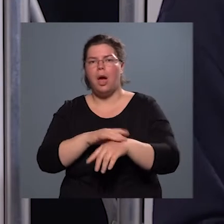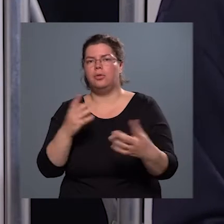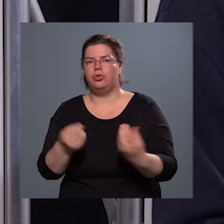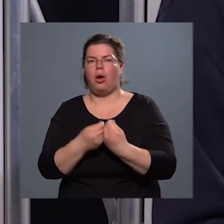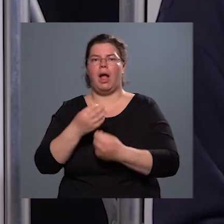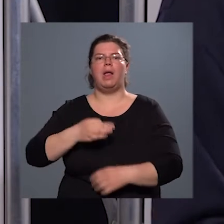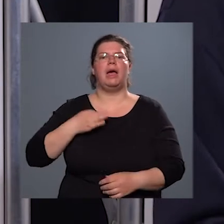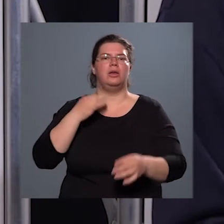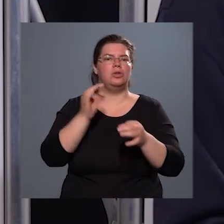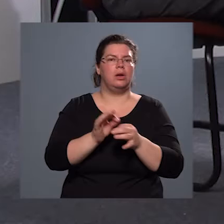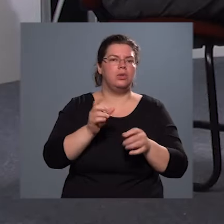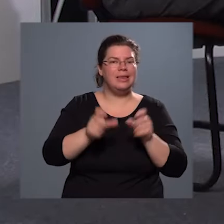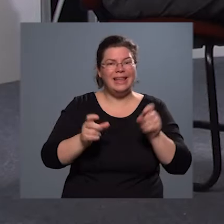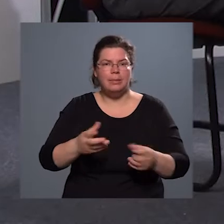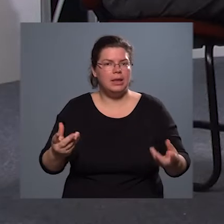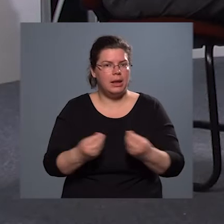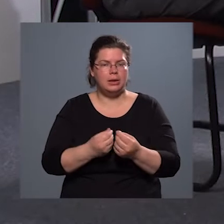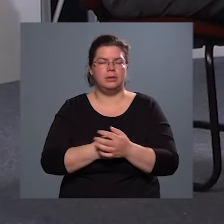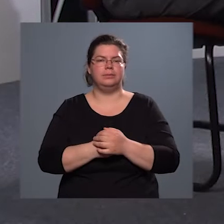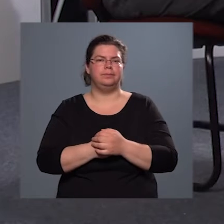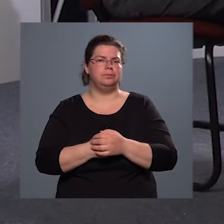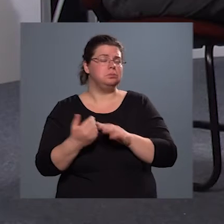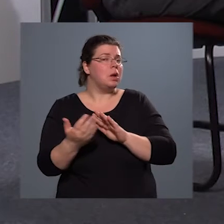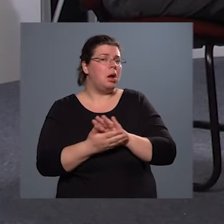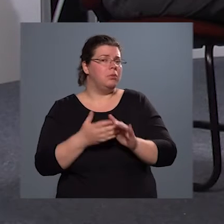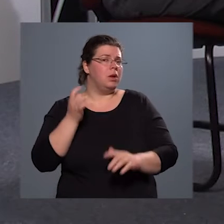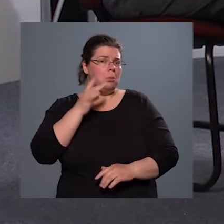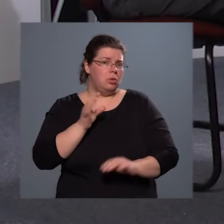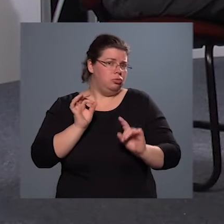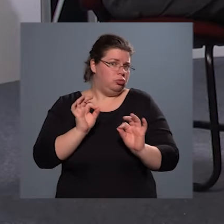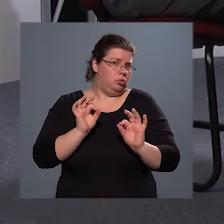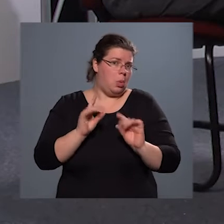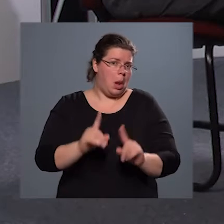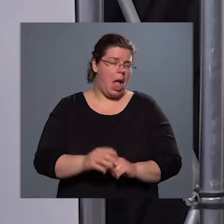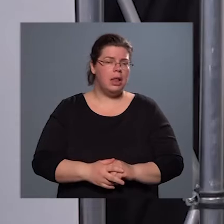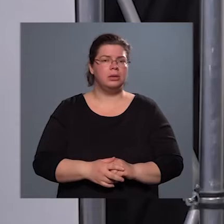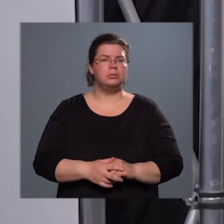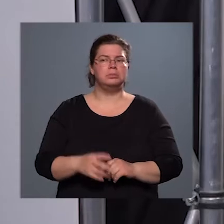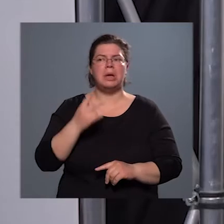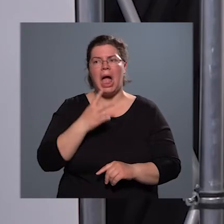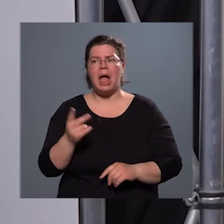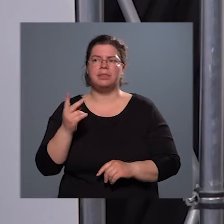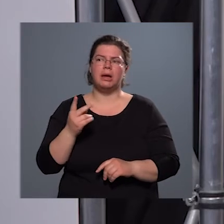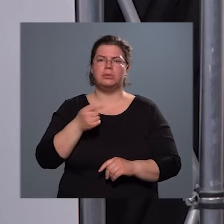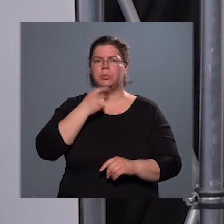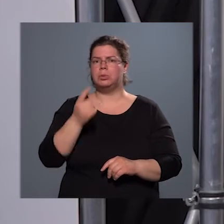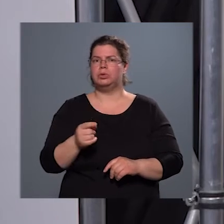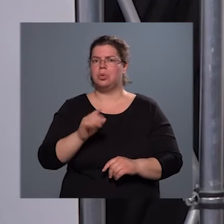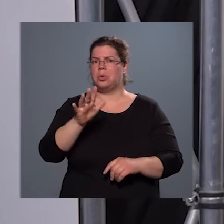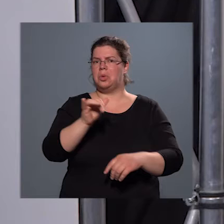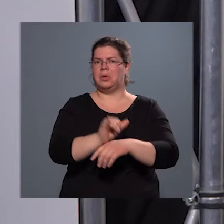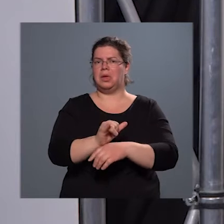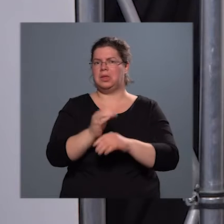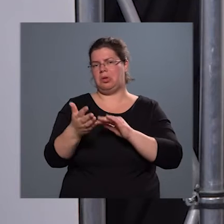egészségügyi személyzettel? Alapvetően a Bajcsi jól áll, így áttekintve mondjuk így tényleg öt hét